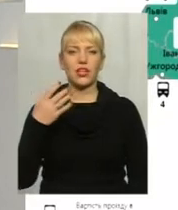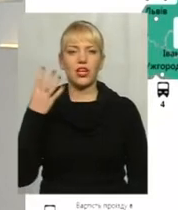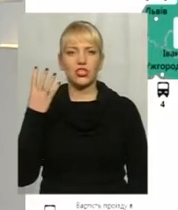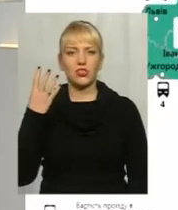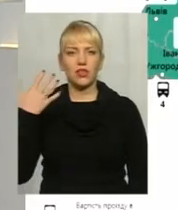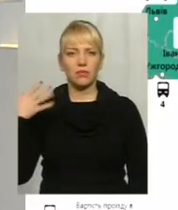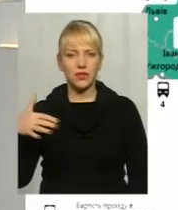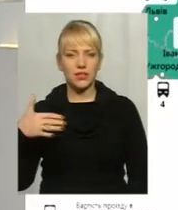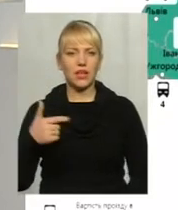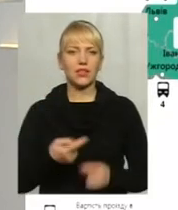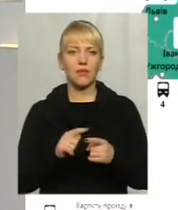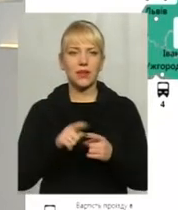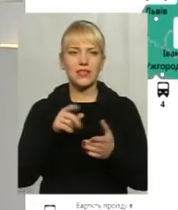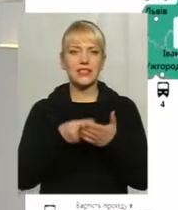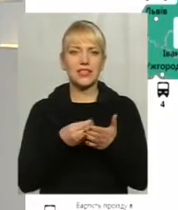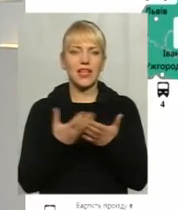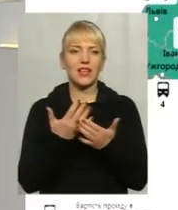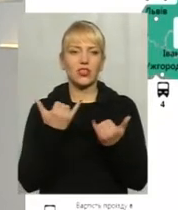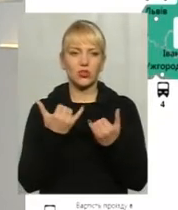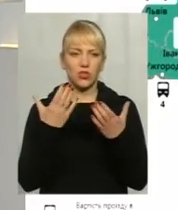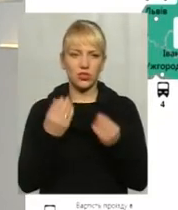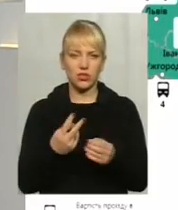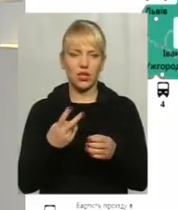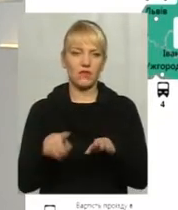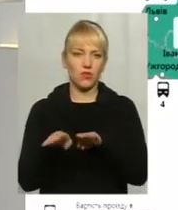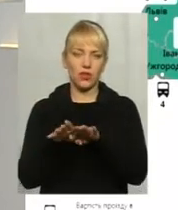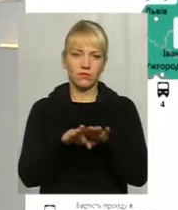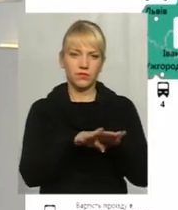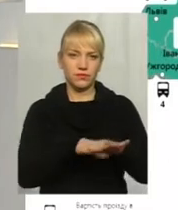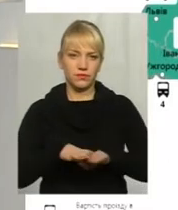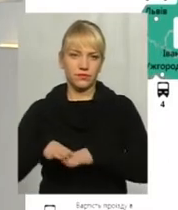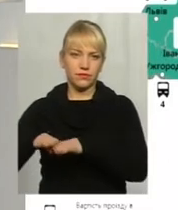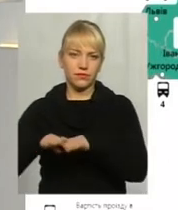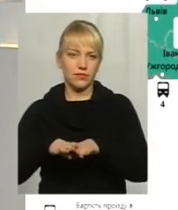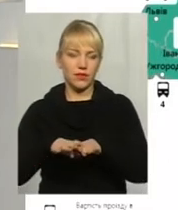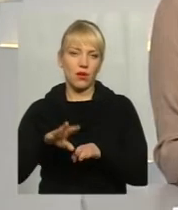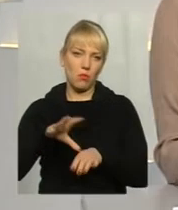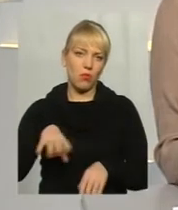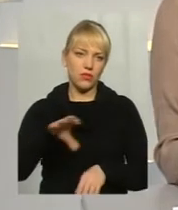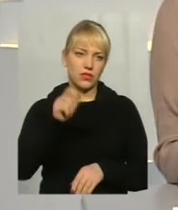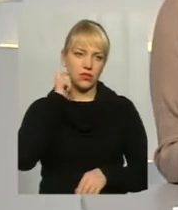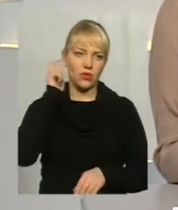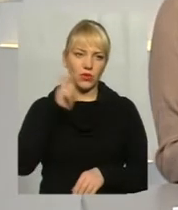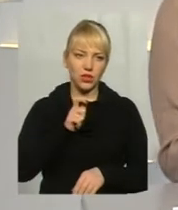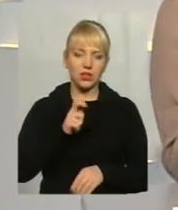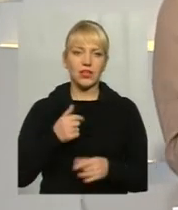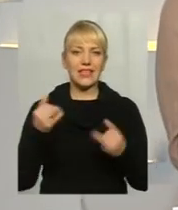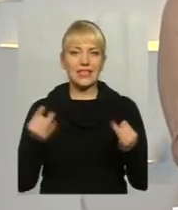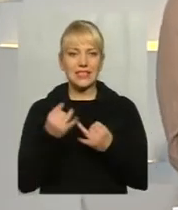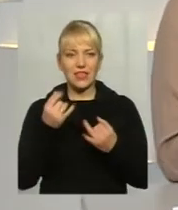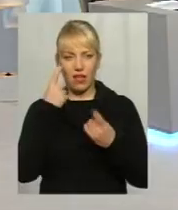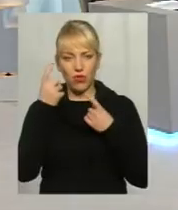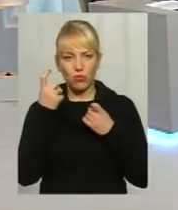автобусі. Тобто, та ціна, яку ми маємо на сьогодні, вона тримається на рівні міст України, які є. І цікава